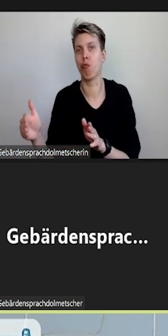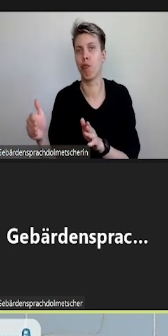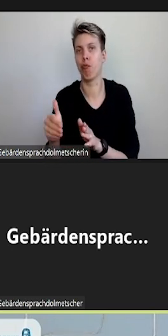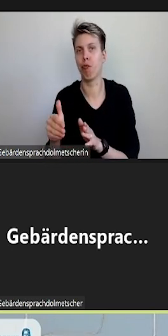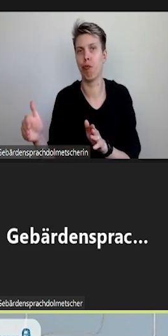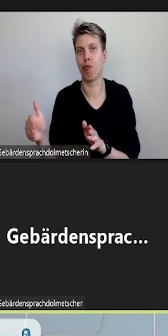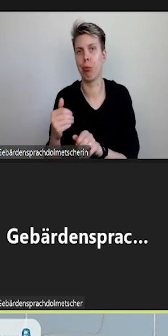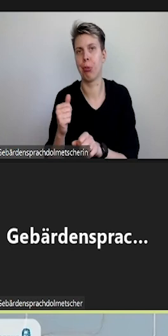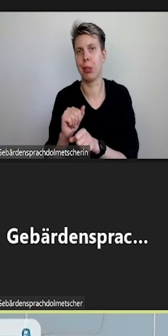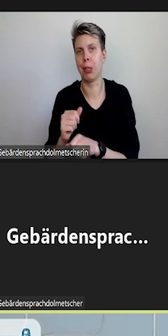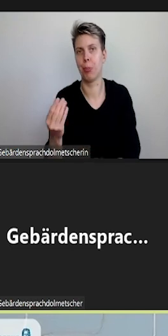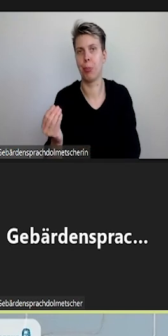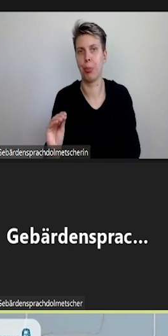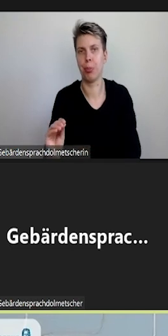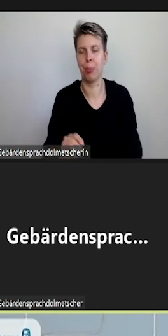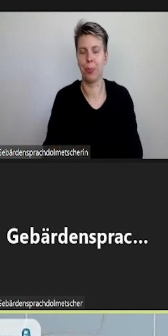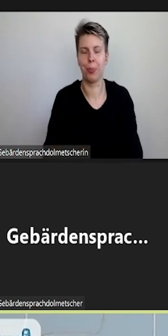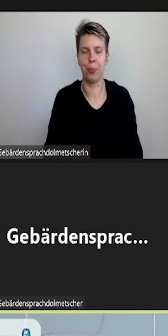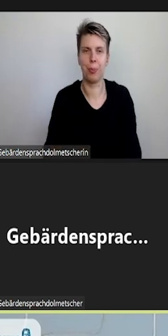Zahlen eingeben.